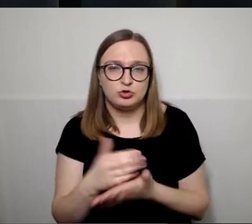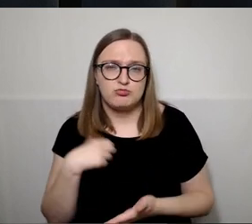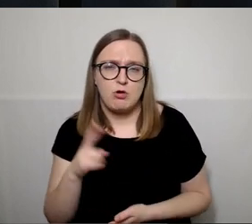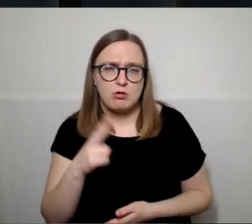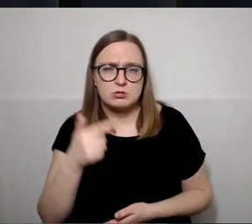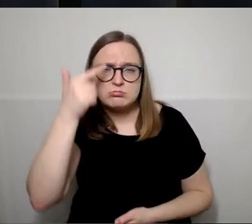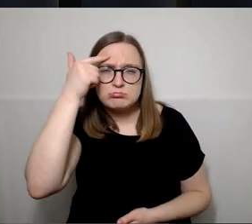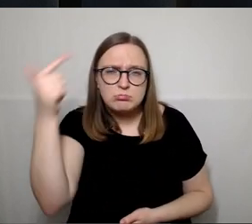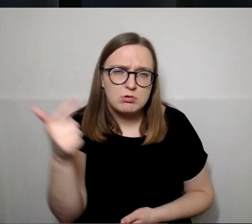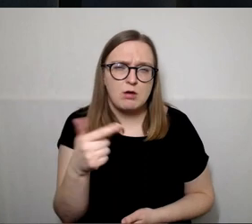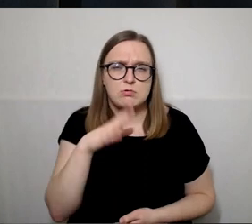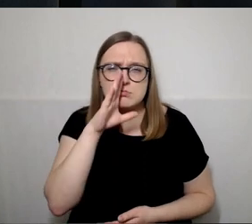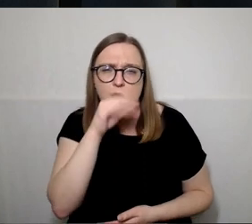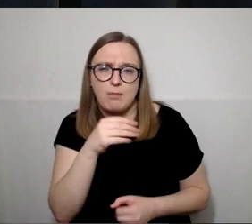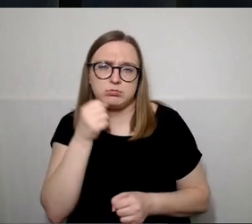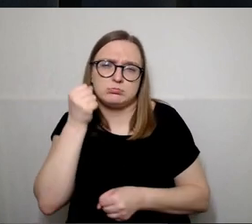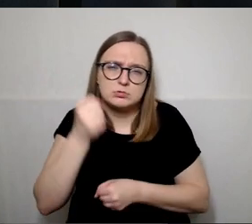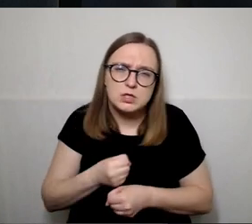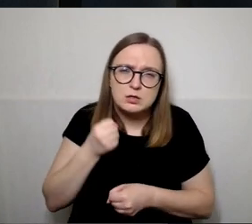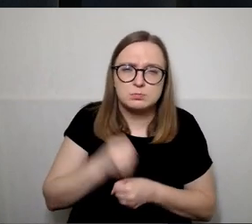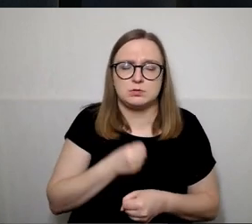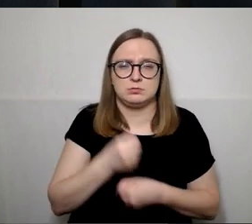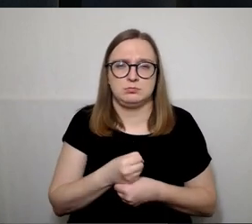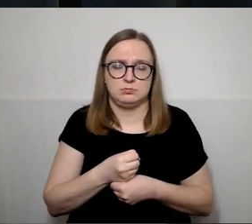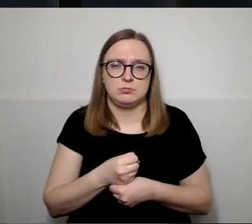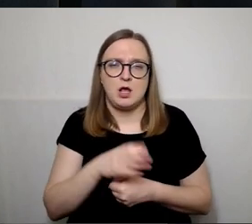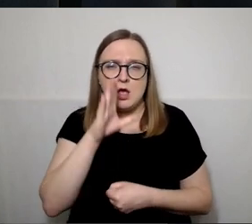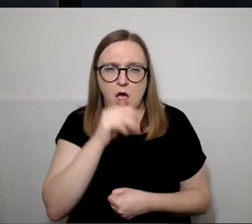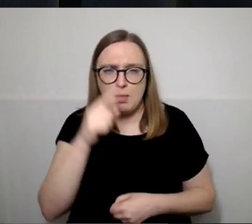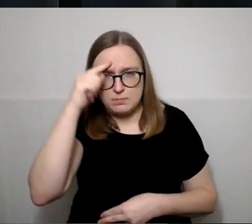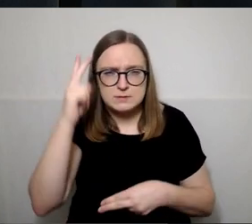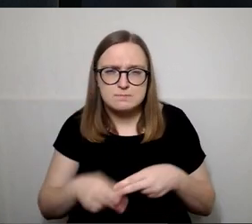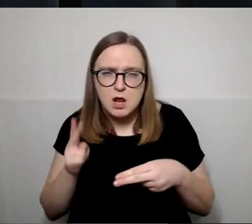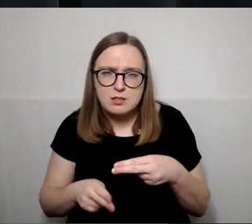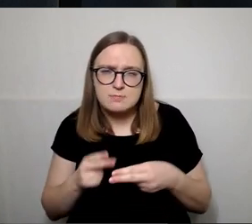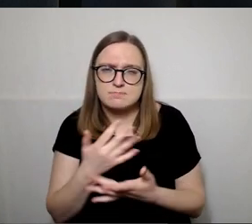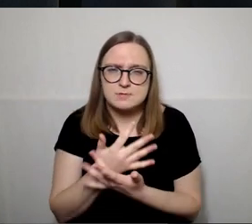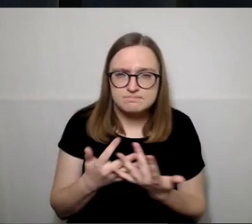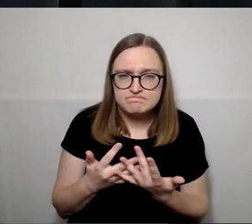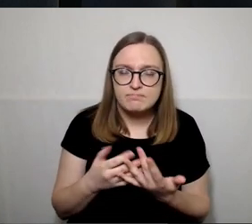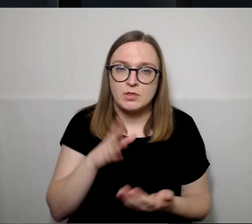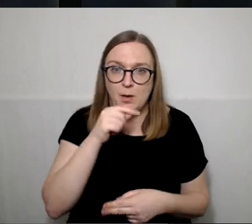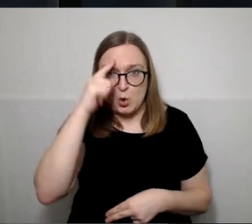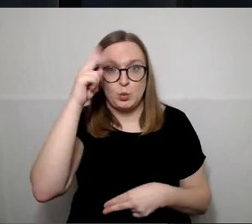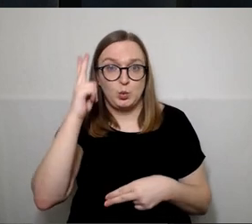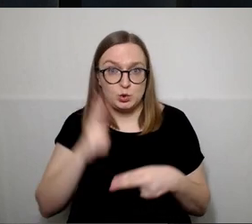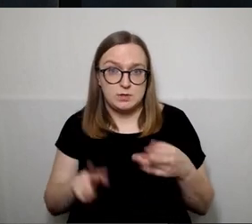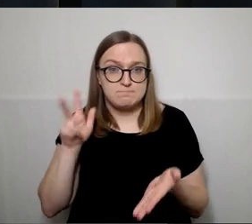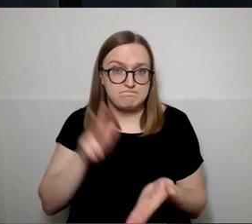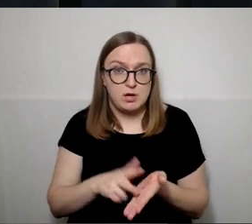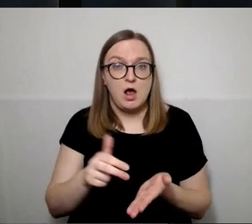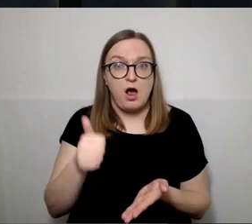dirbti, geba priimti sprendimus ir priimti sprendimus tokios, kad